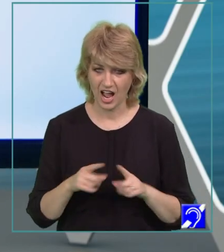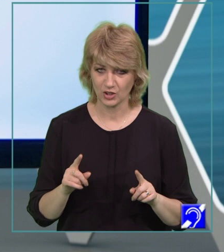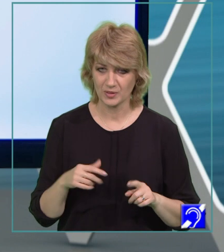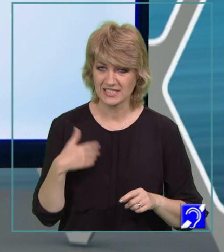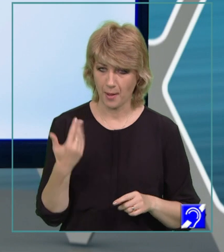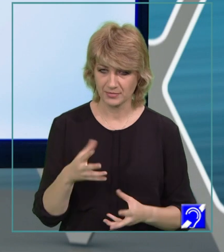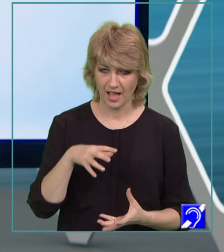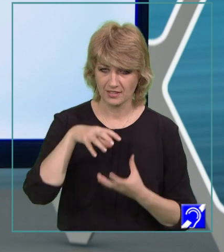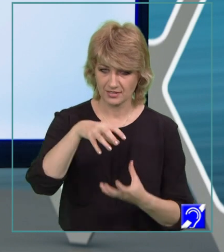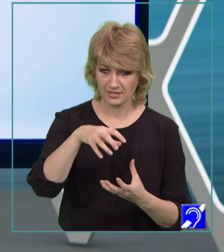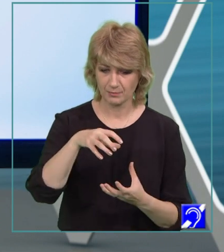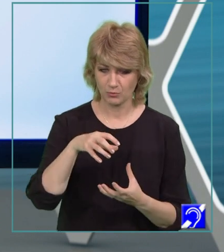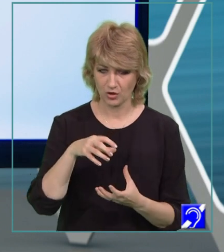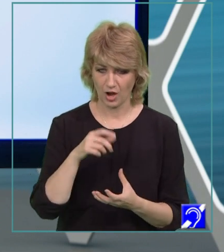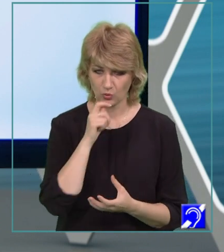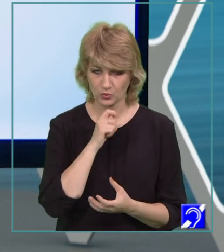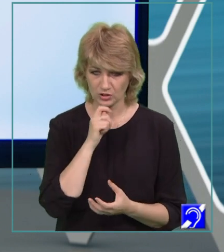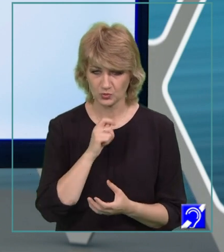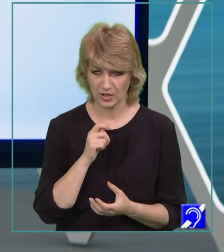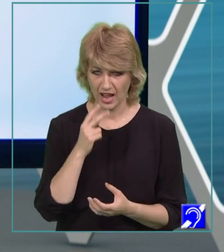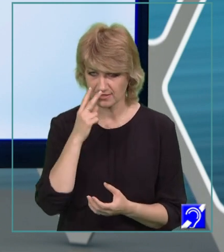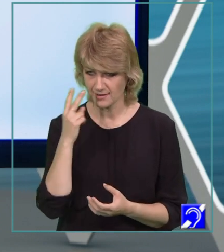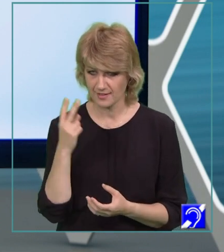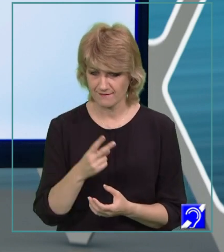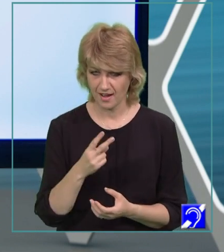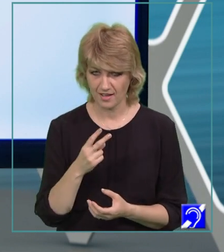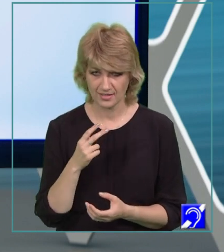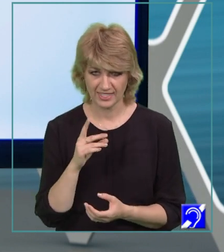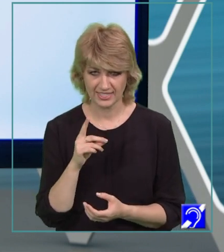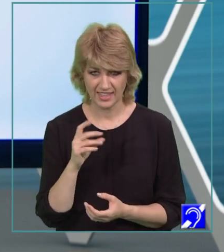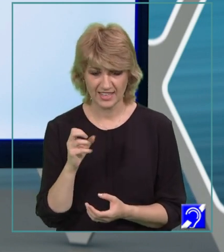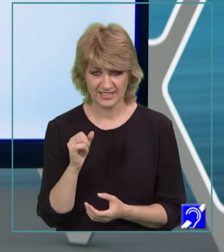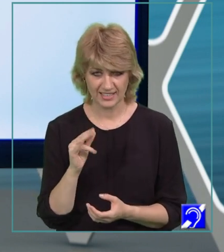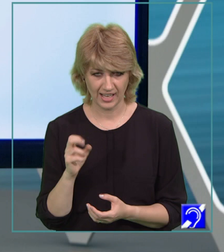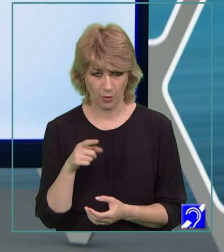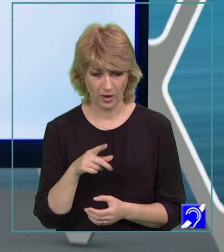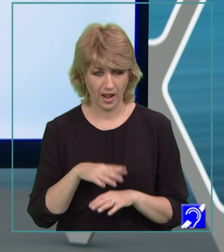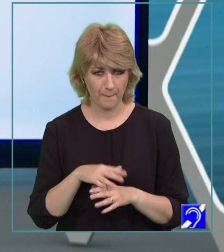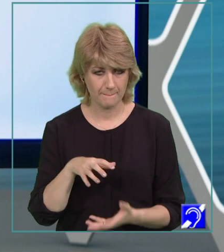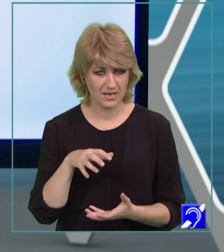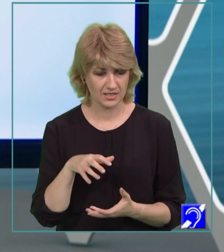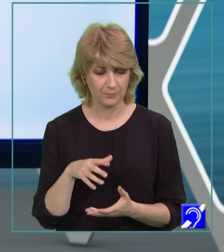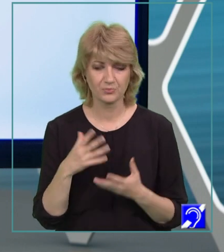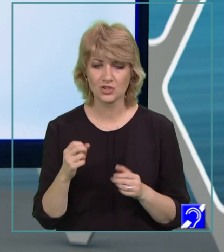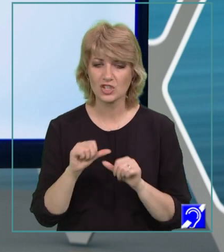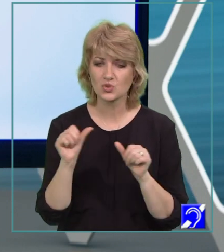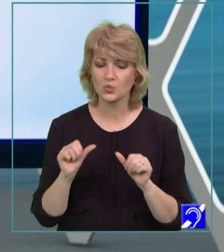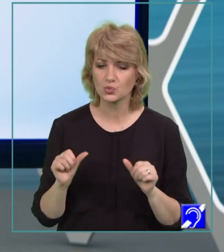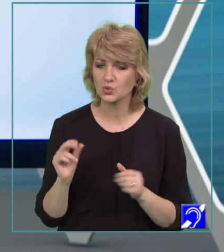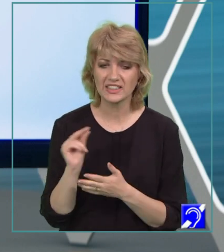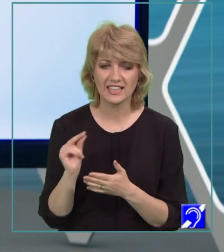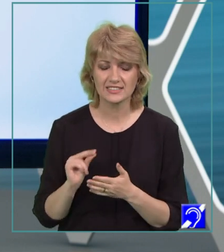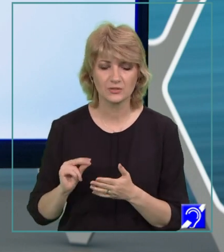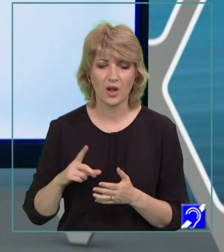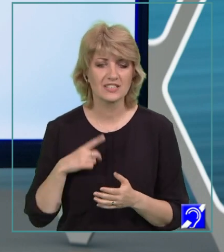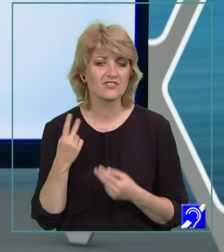borcanul cu murăturele ca să te vadă de zire cu ele în mână. Ce structuri textuale sunt